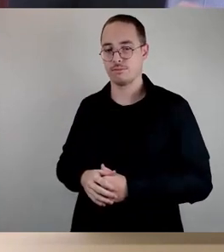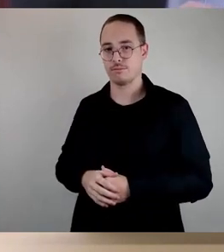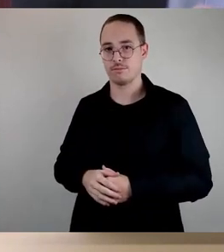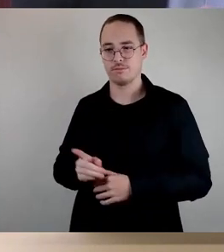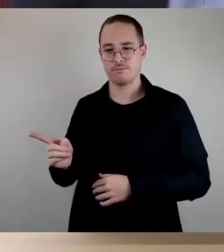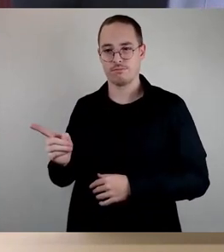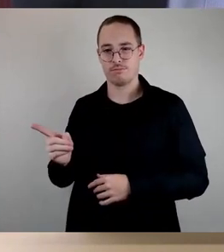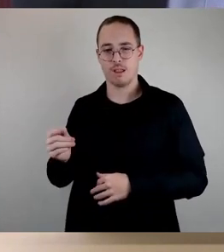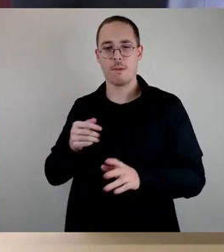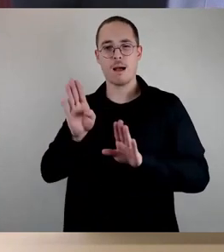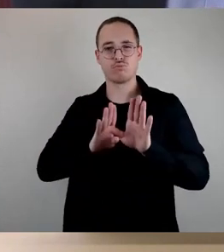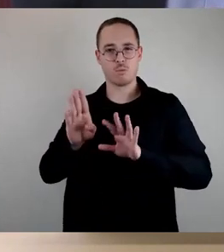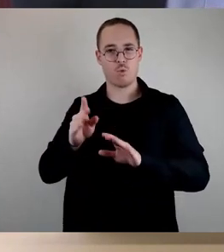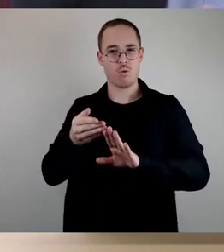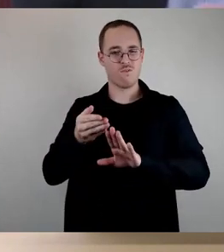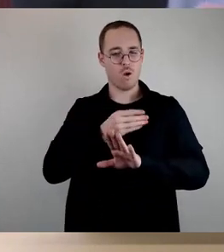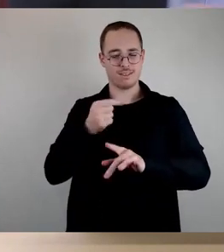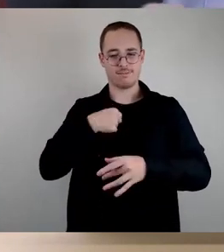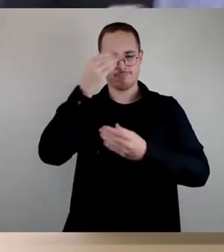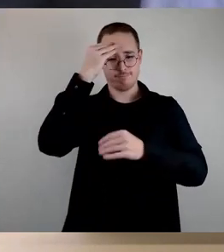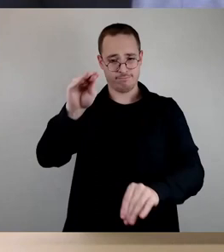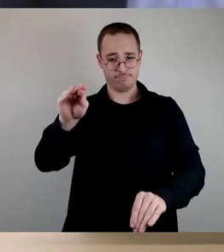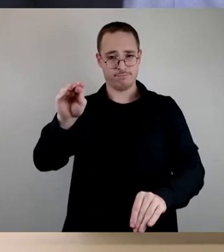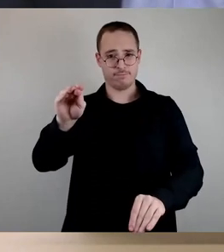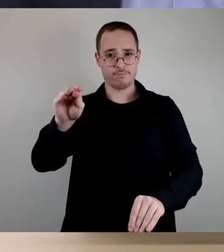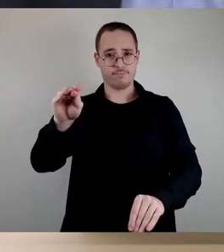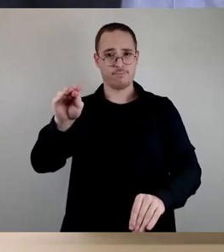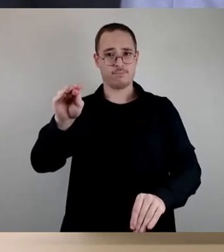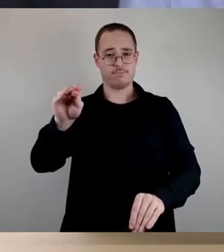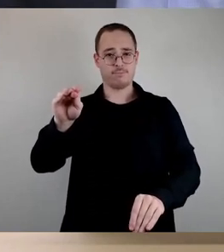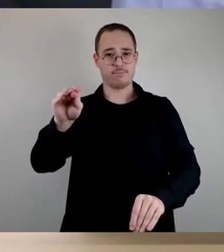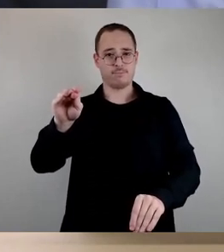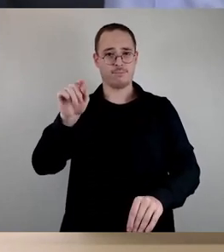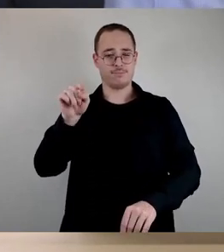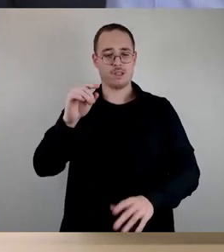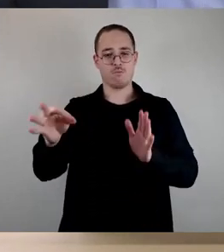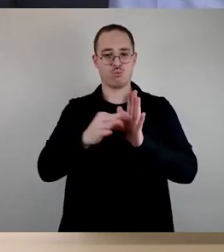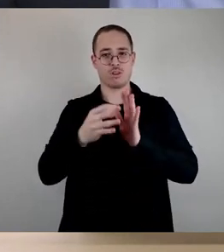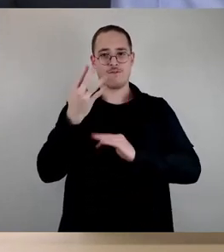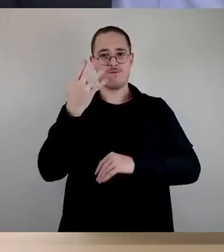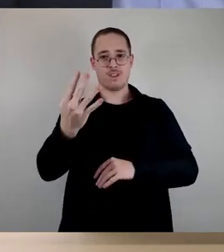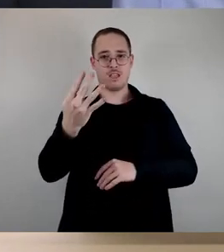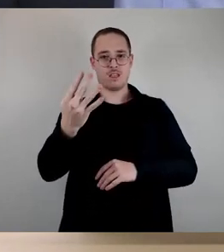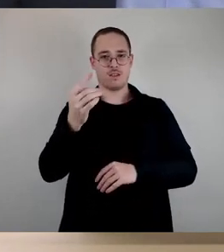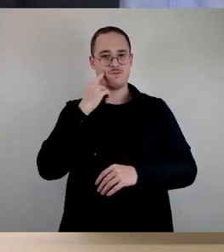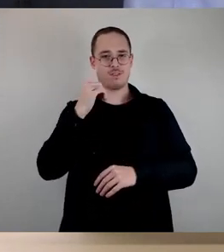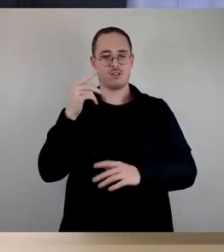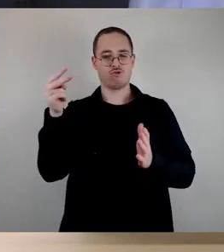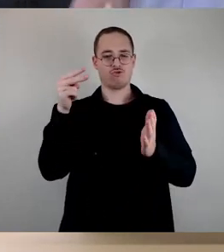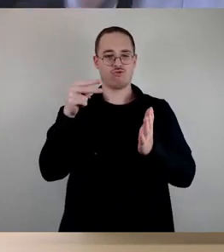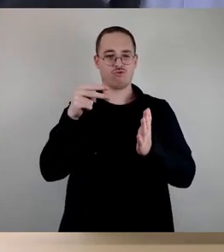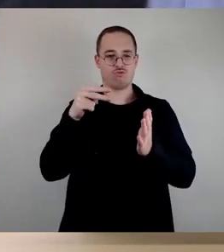wir zur Abstimmung kommen, weise ich nochmal darauf hin, dass im Punkt 4 statt dem hier stehenden 31.